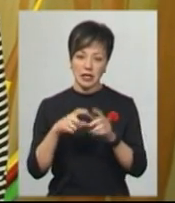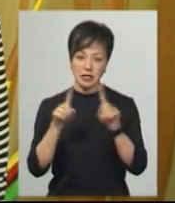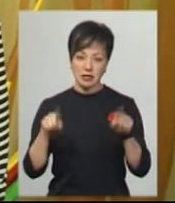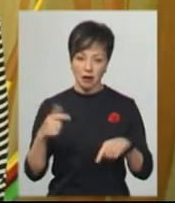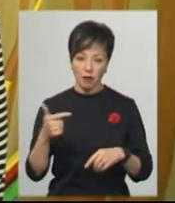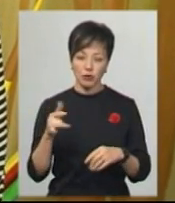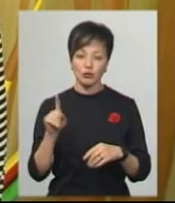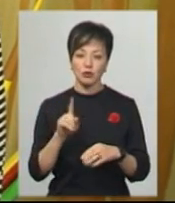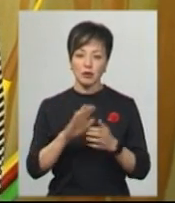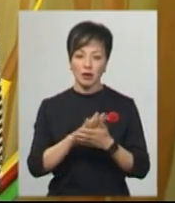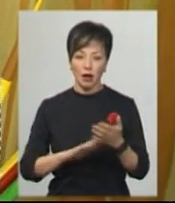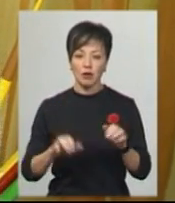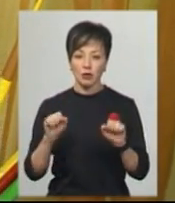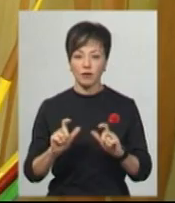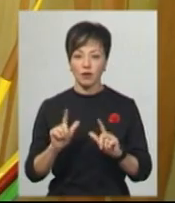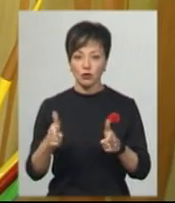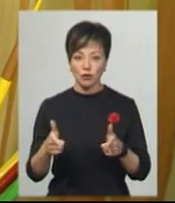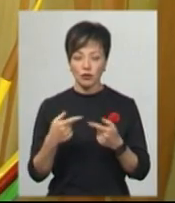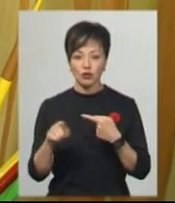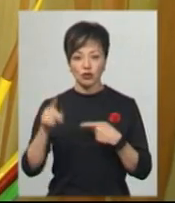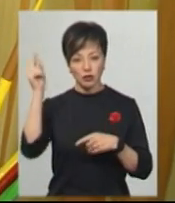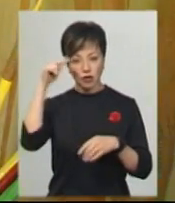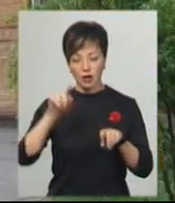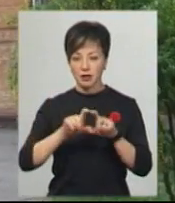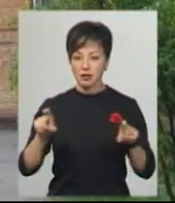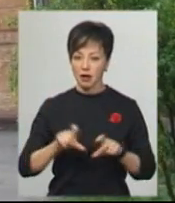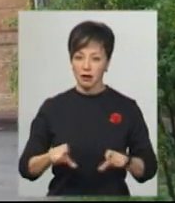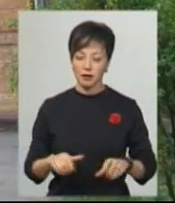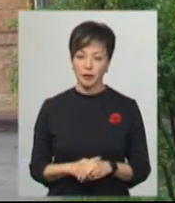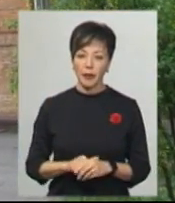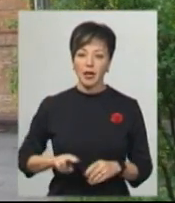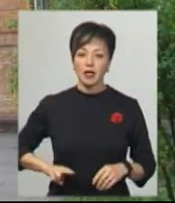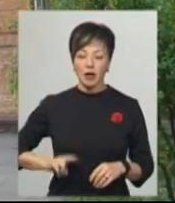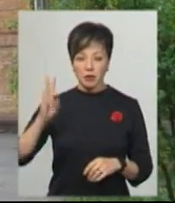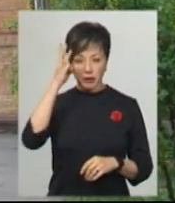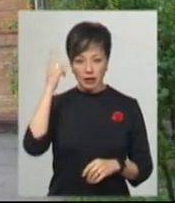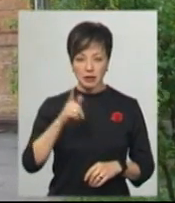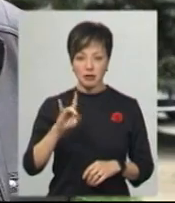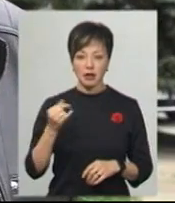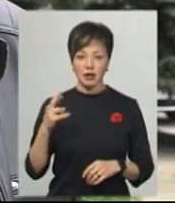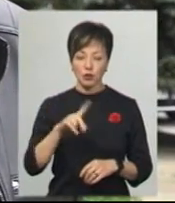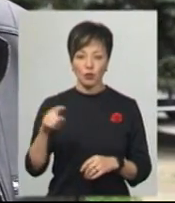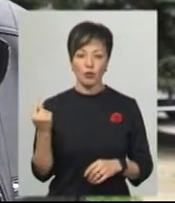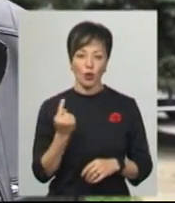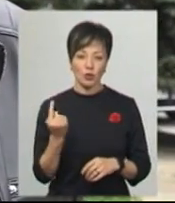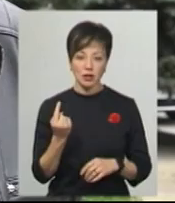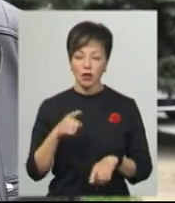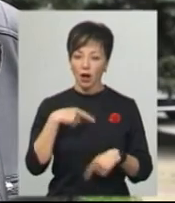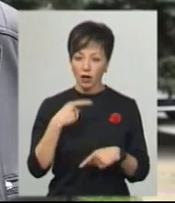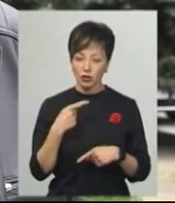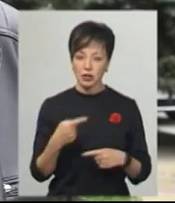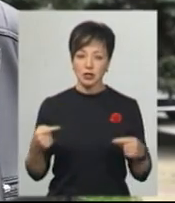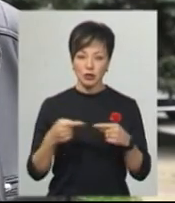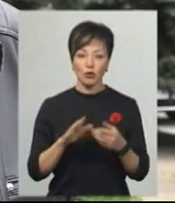щоб діти могли далі влаштовуватися в інші навчальні заклади. Директор Хмельницької гімназії номер один Святослав Ратушняк каже,